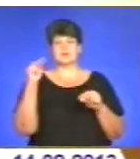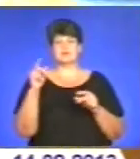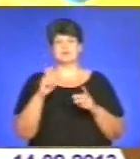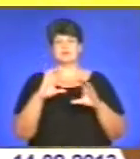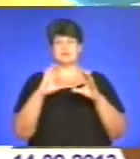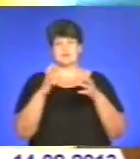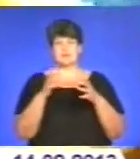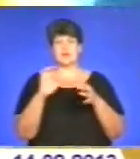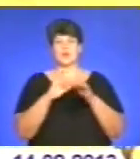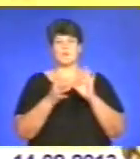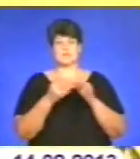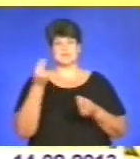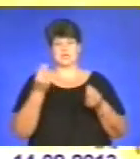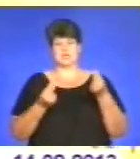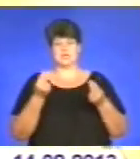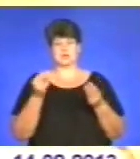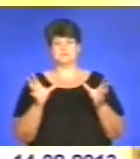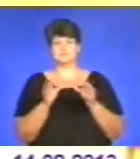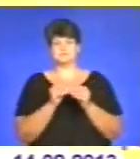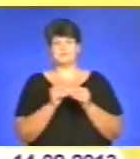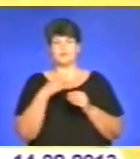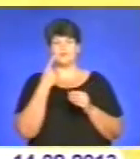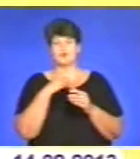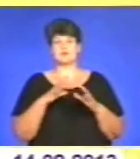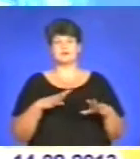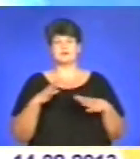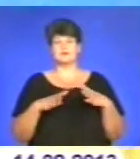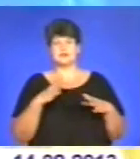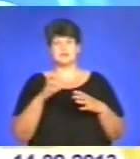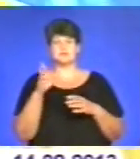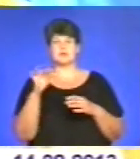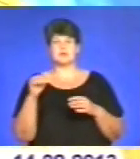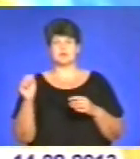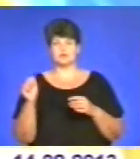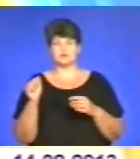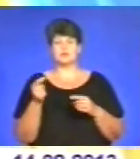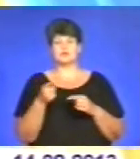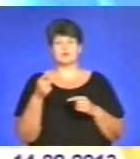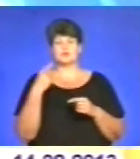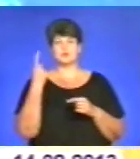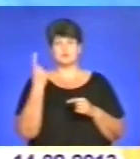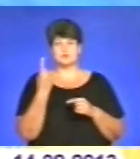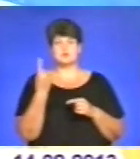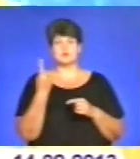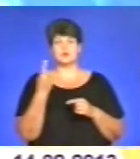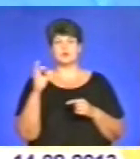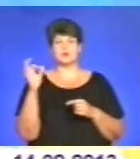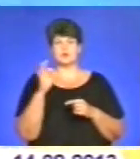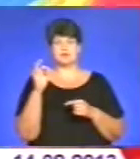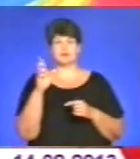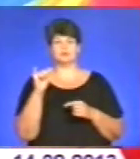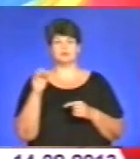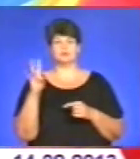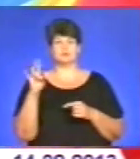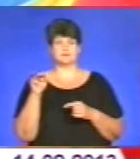світу та Олімпійських ігор, каже тренер з біатлону школи вищої спортивної майстерності Тернопільської області Олег Бунт.